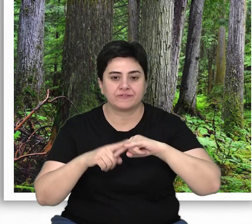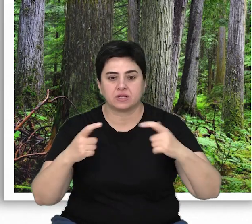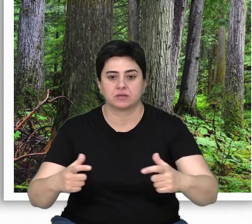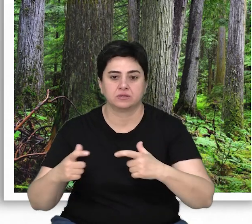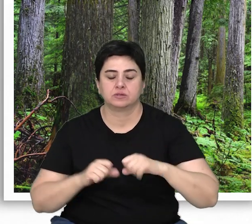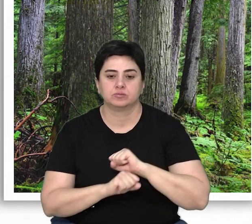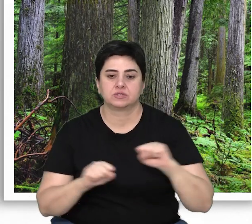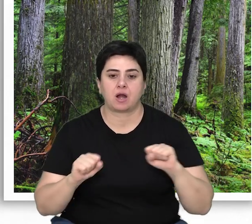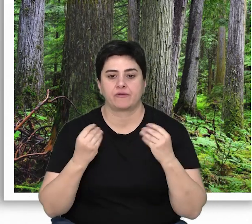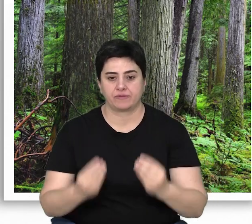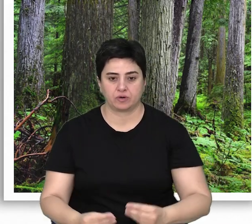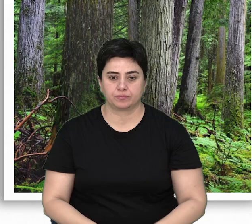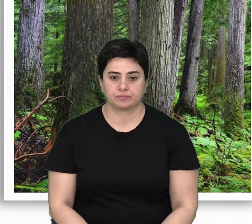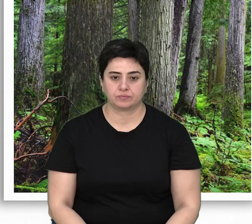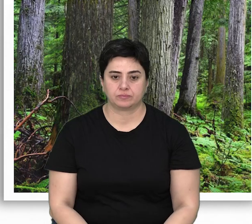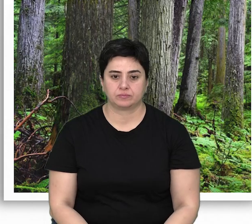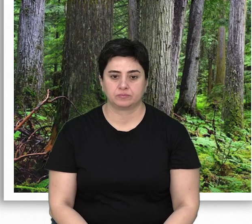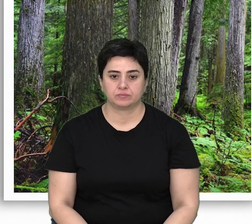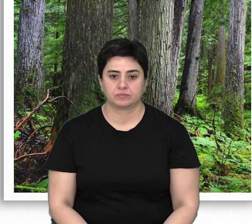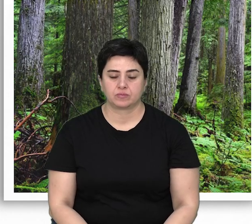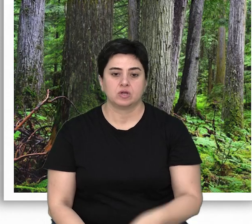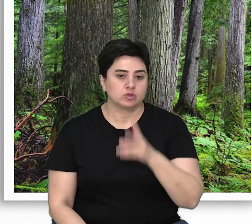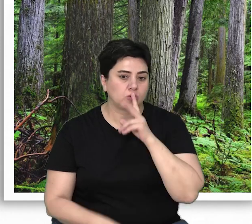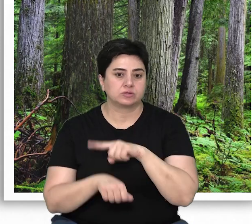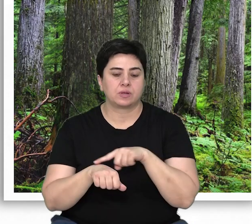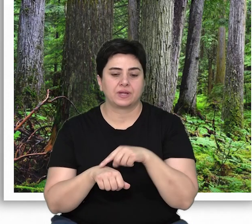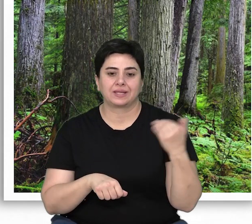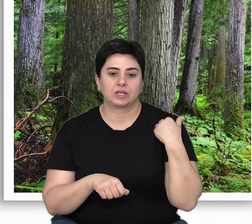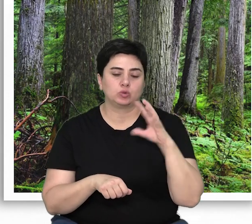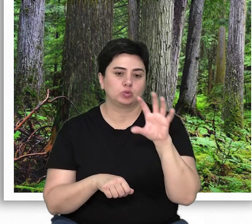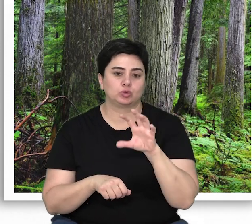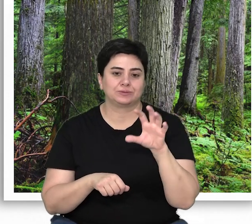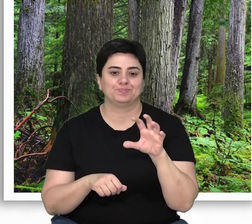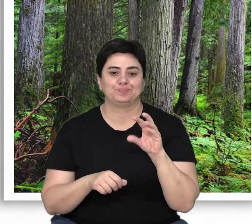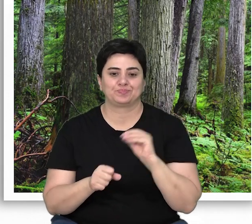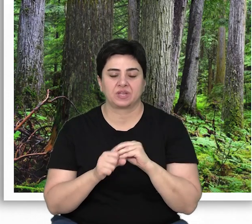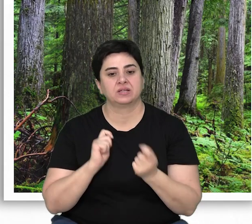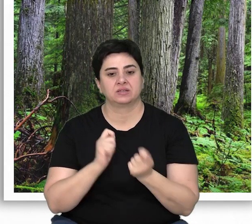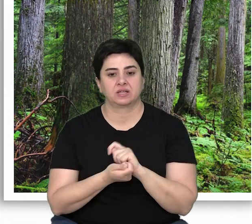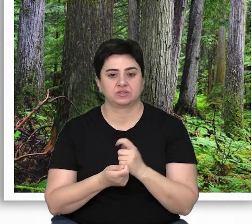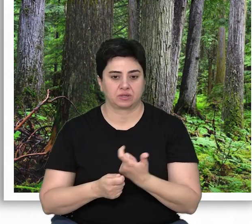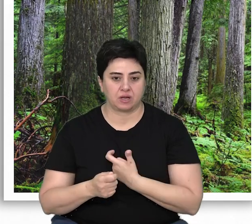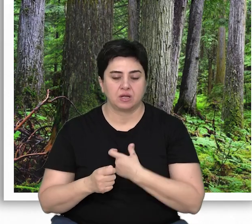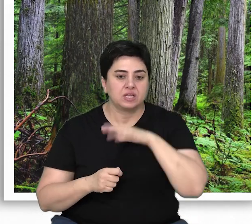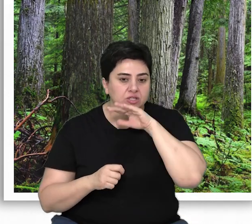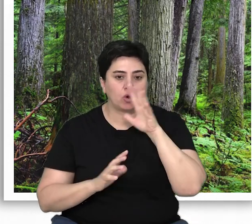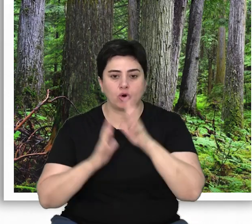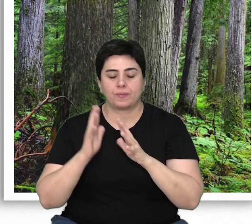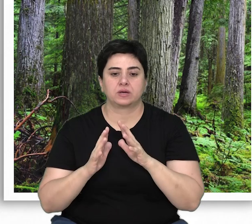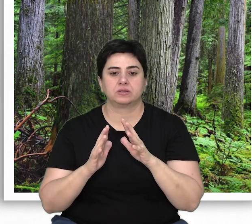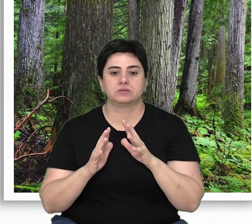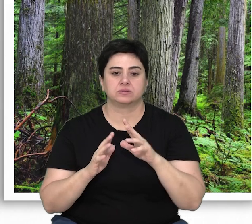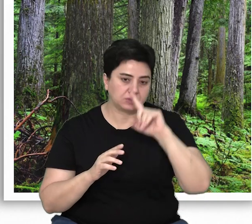havzalarımız için ciddi sorunlar doğurmaktadır. Son dönemde yeni turizm teşvik yasasındaki değişiklikler, yaşlı